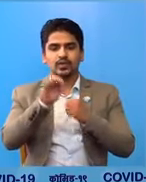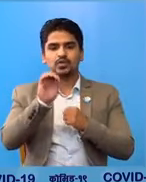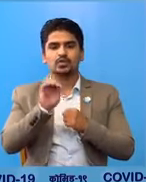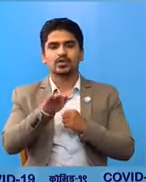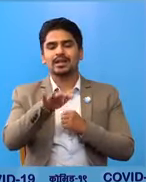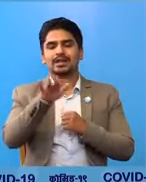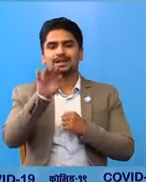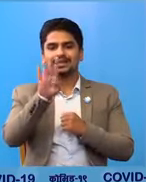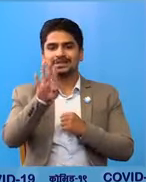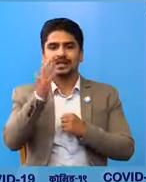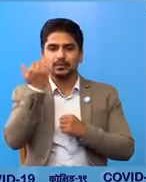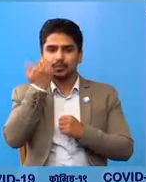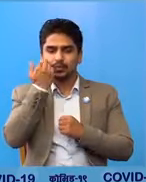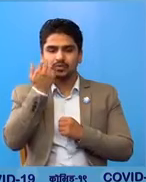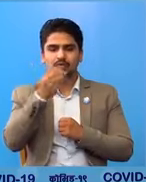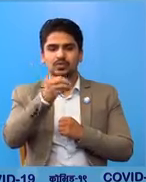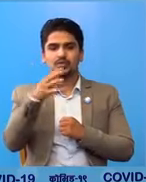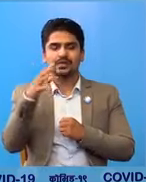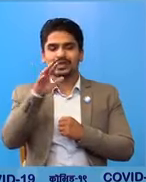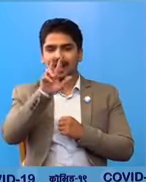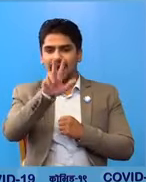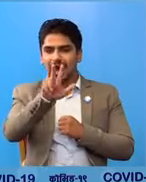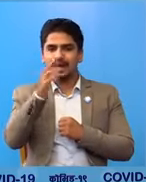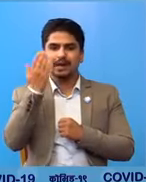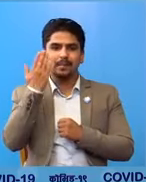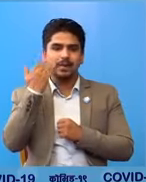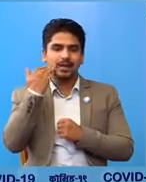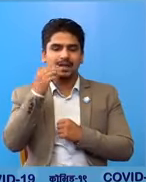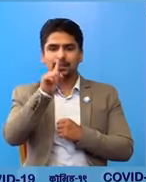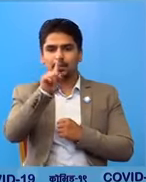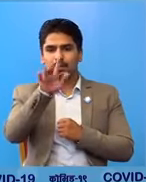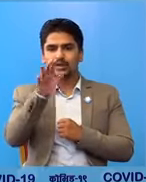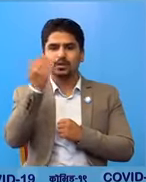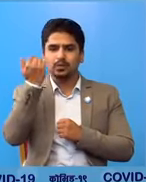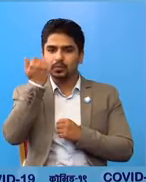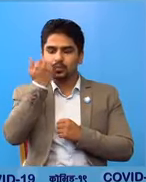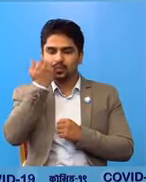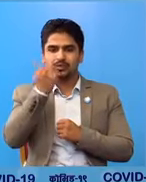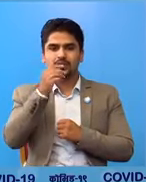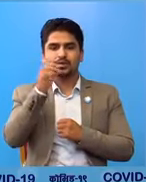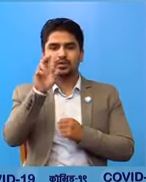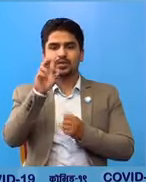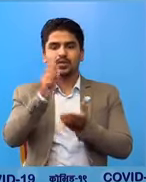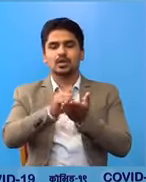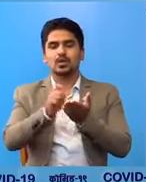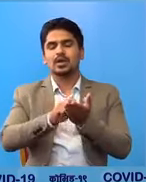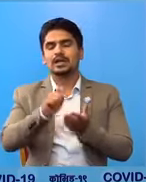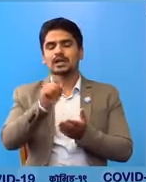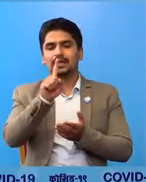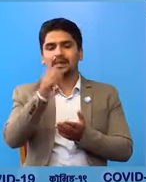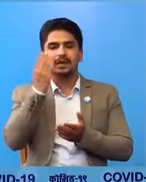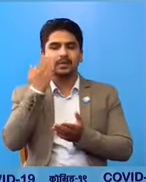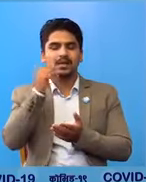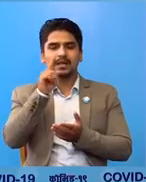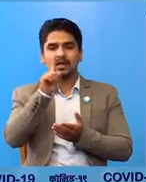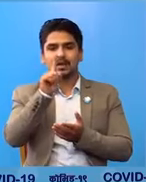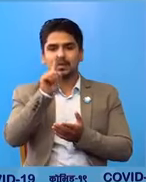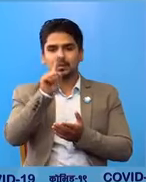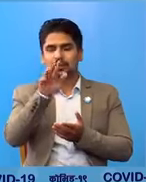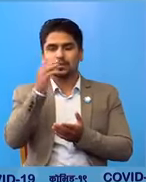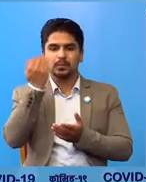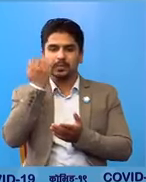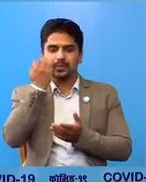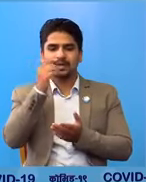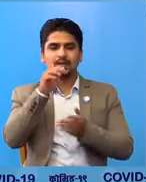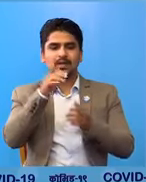का 4 पुरुष, शुर्खेत का 8 महिलार 15 पुरुष, दैलेक का 1 महिलार 2 पुरुष, रहुम्ला का